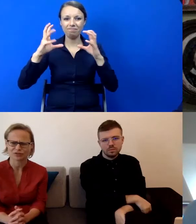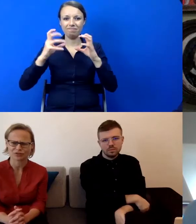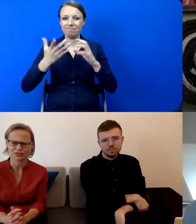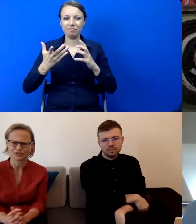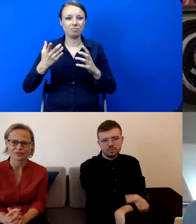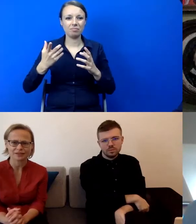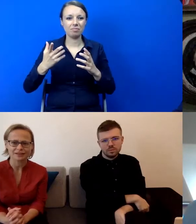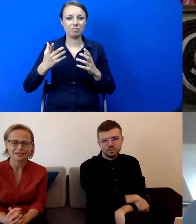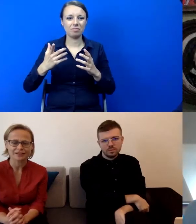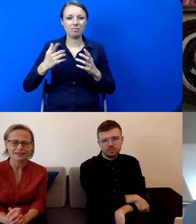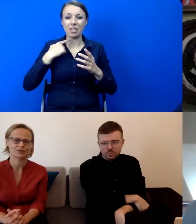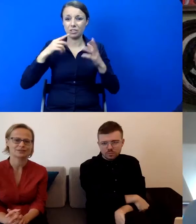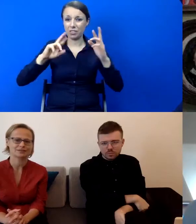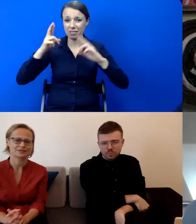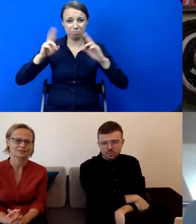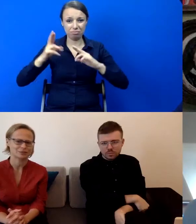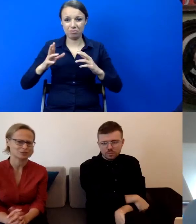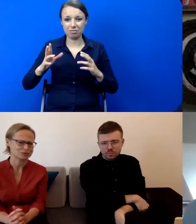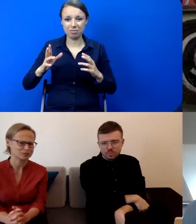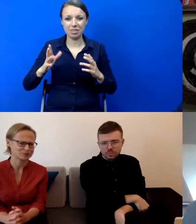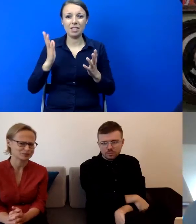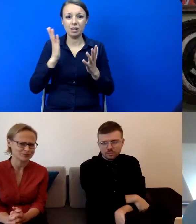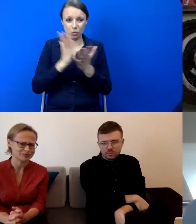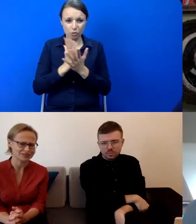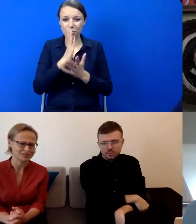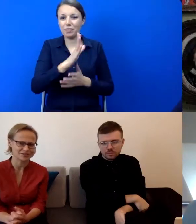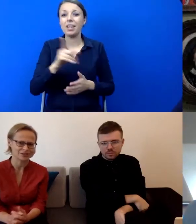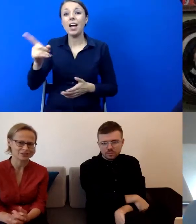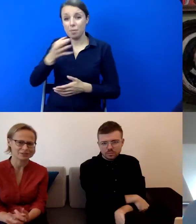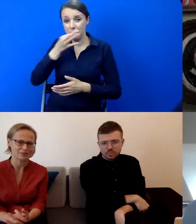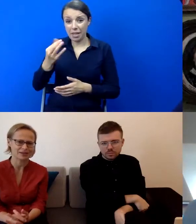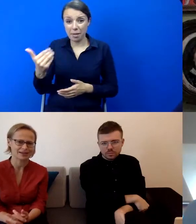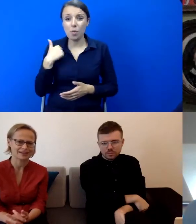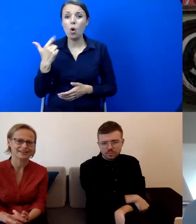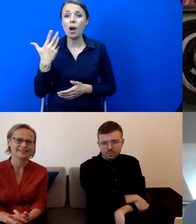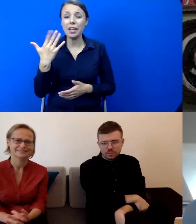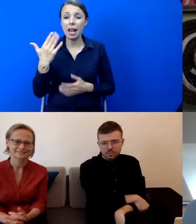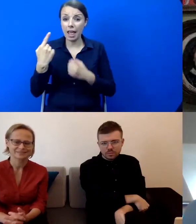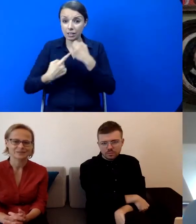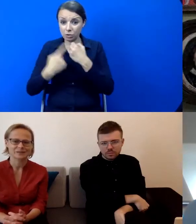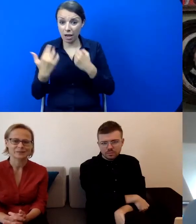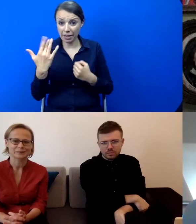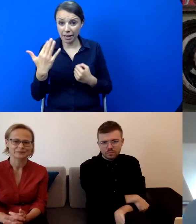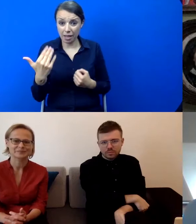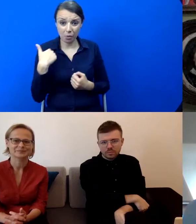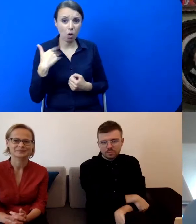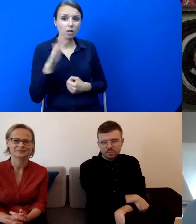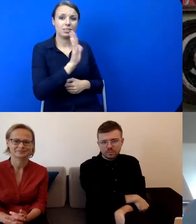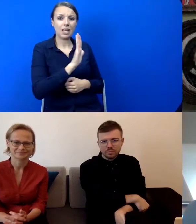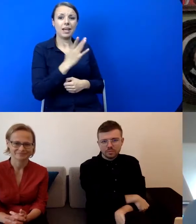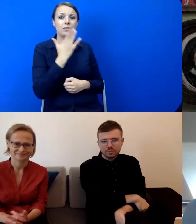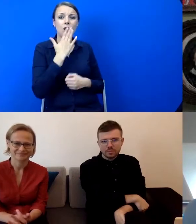Małgosiu, czy mówiłaś o liczbie obiektów? Nie, nie powiedziałam o liczbie. Rzeczywiście warto dodać, że to jest